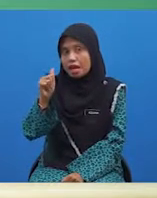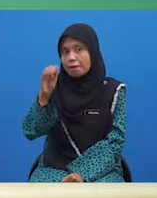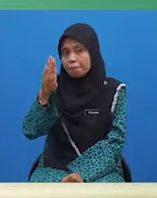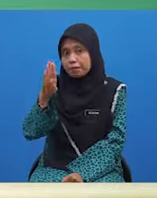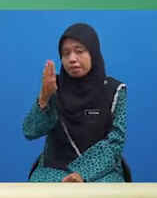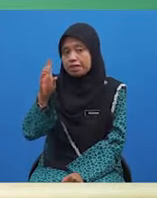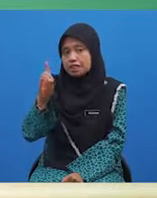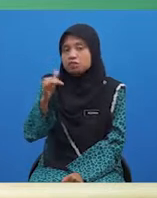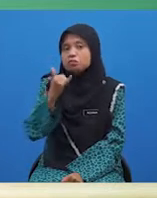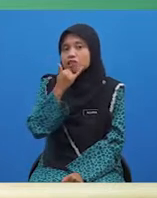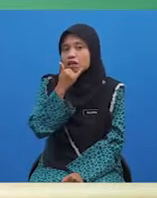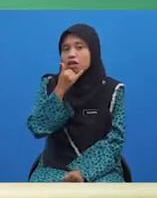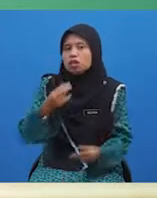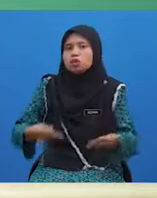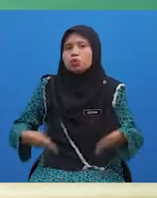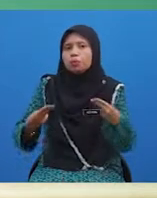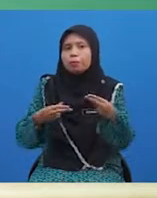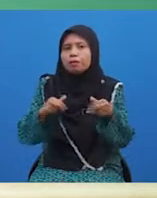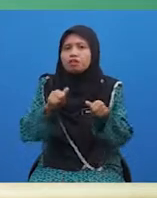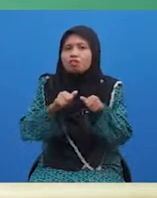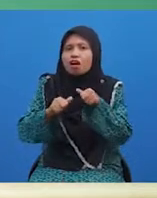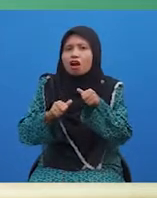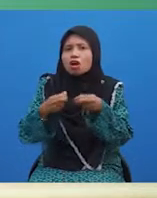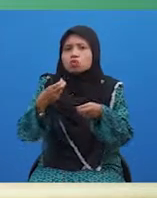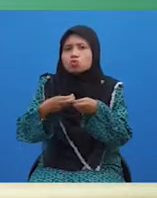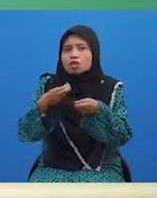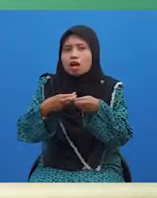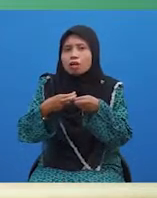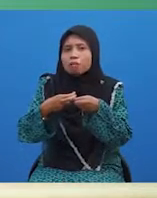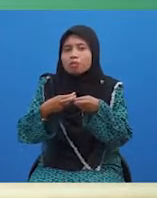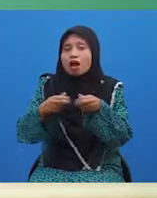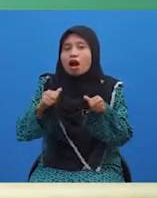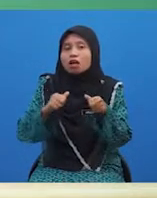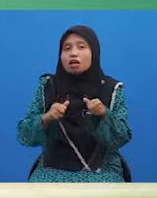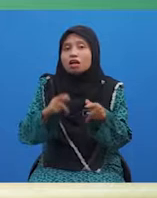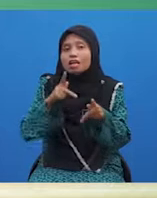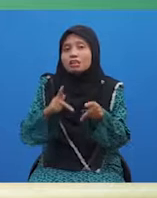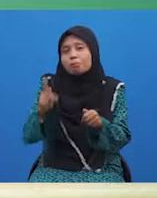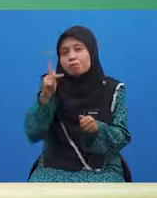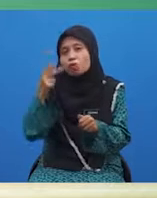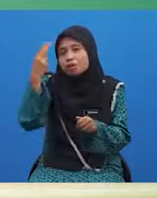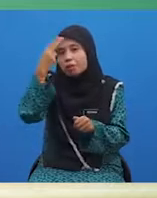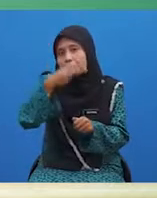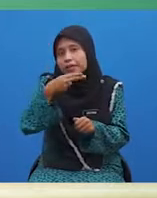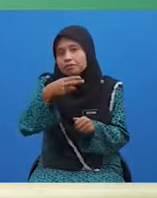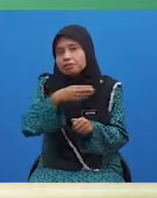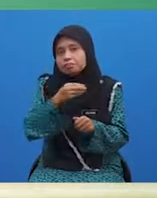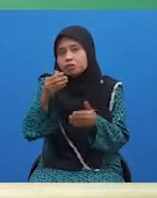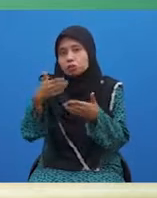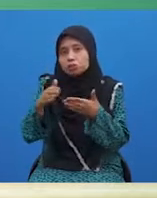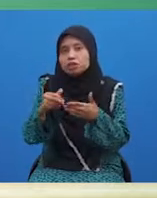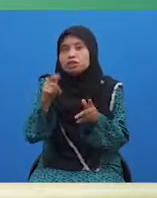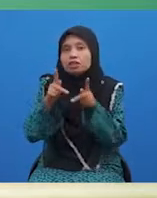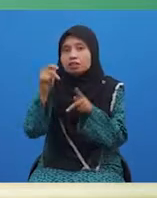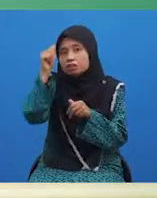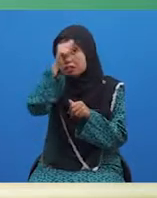A, kehidupannya agak susah. Agak ialah kata penguat hadapan yang diikuti kata